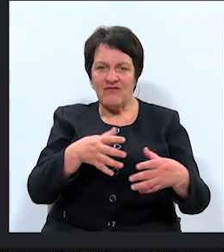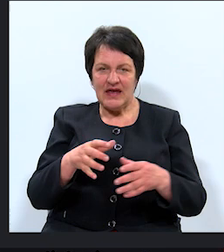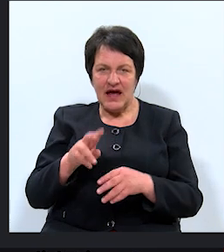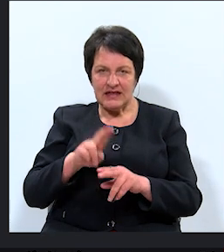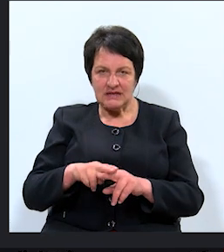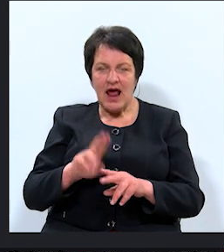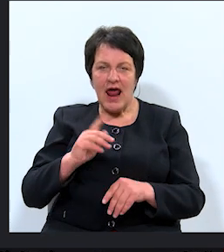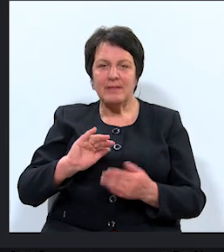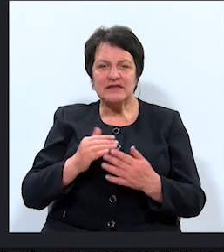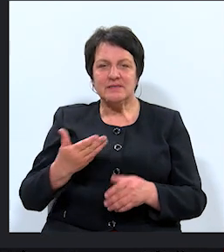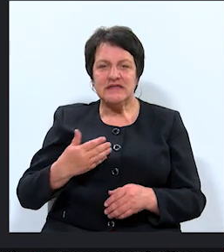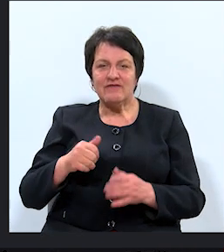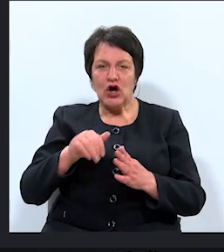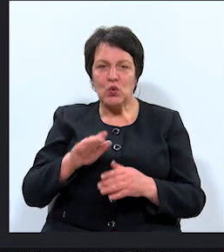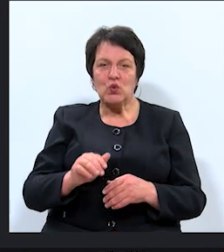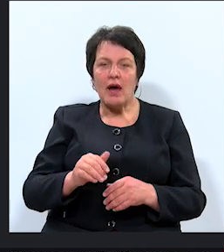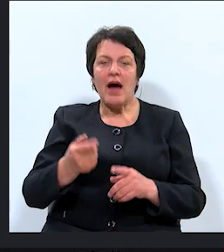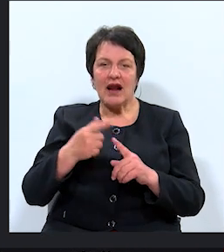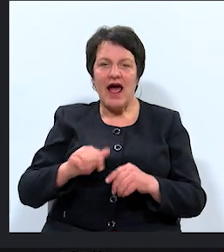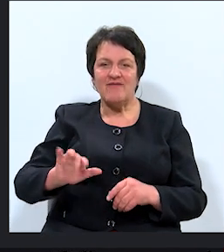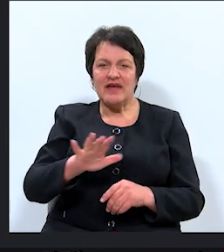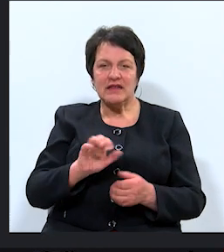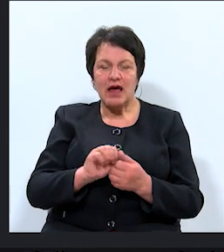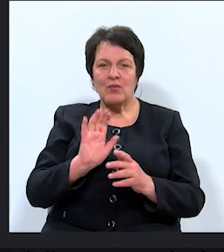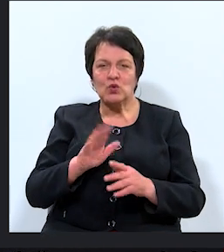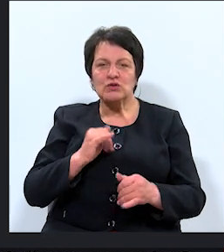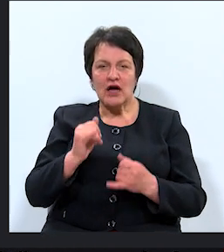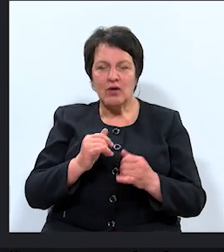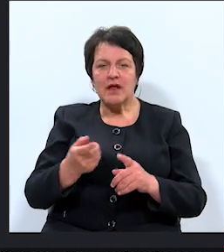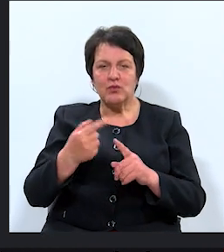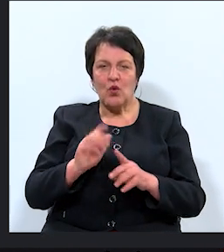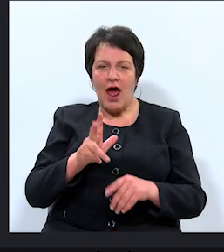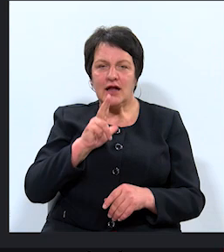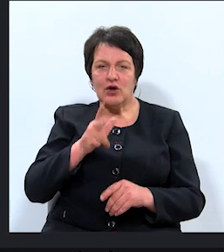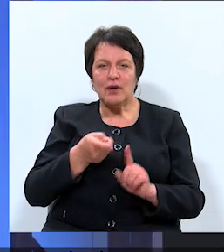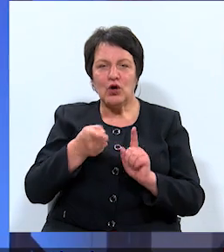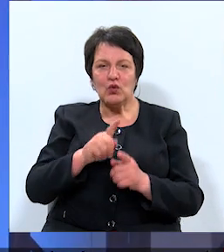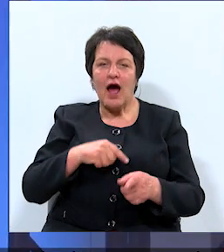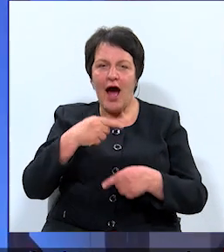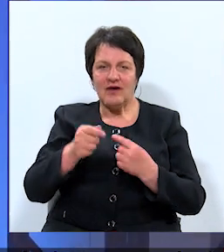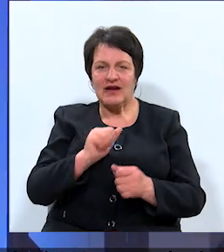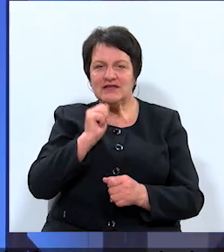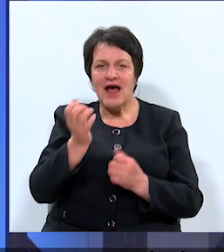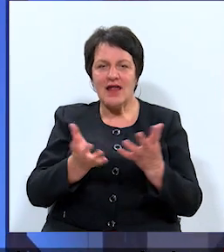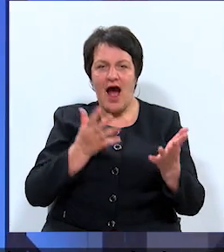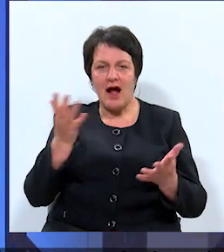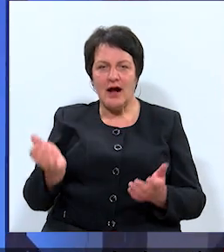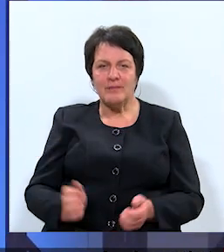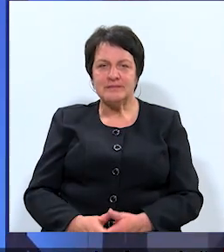dzīve kļūtu labāka, lai vide būtu sakoptāka un, protams, lai Daugavpils kļūtu ar vienu zaļāka.